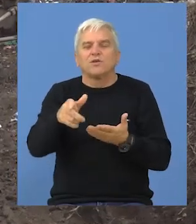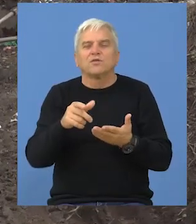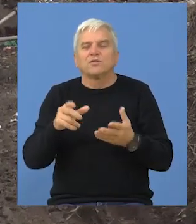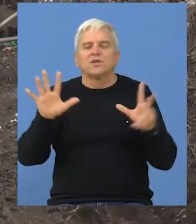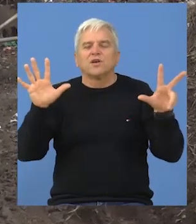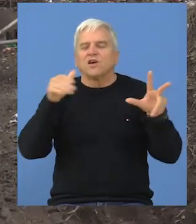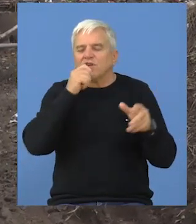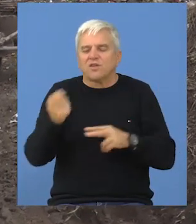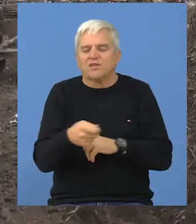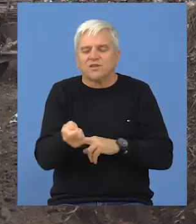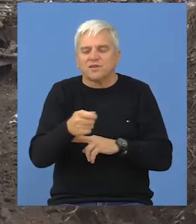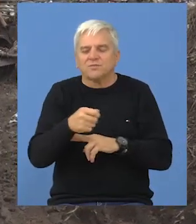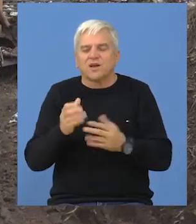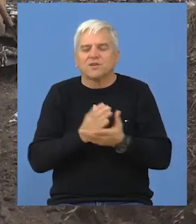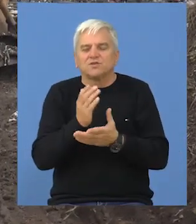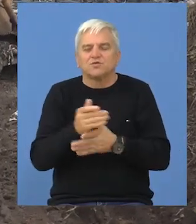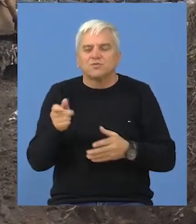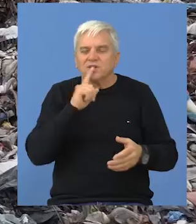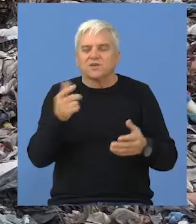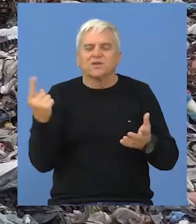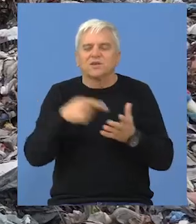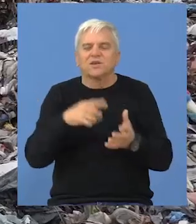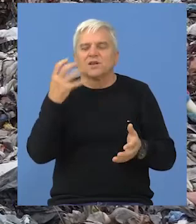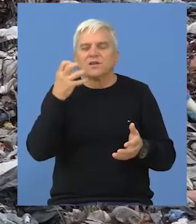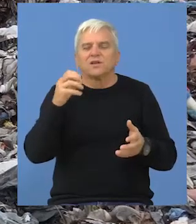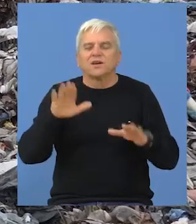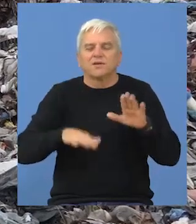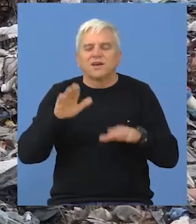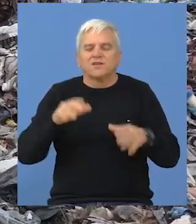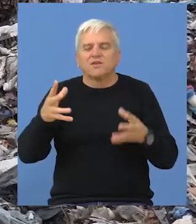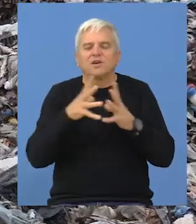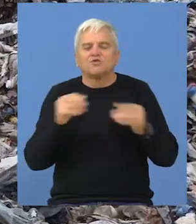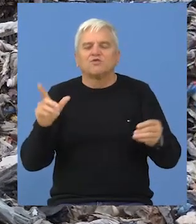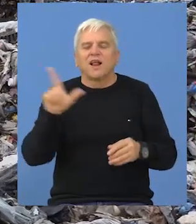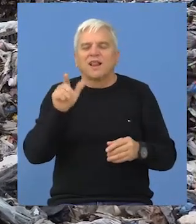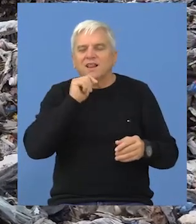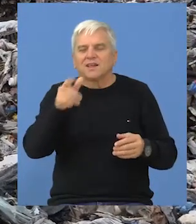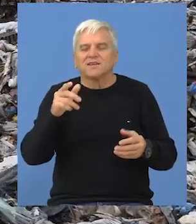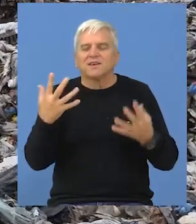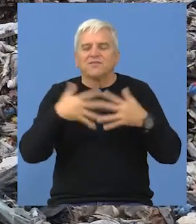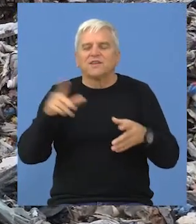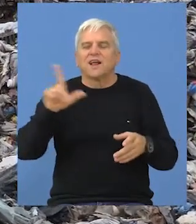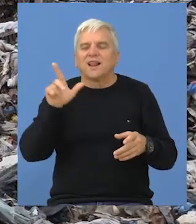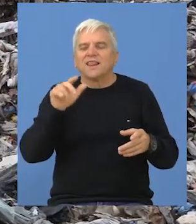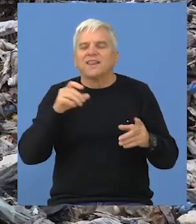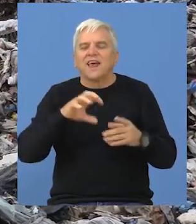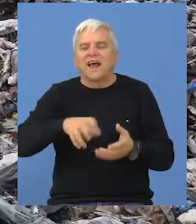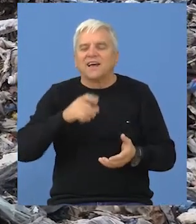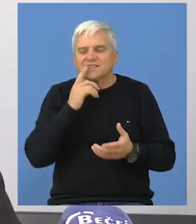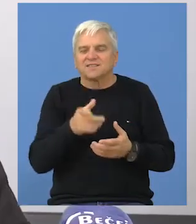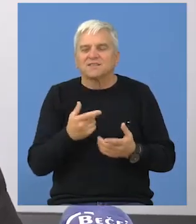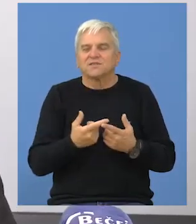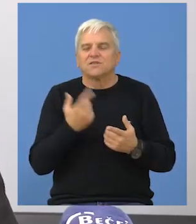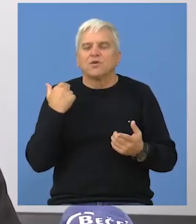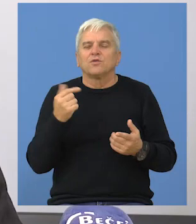iskorišćeno osam cisterni vatrogasne službe kao i 1500 kg suvog leda iz kompanije Lindegas.